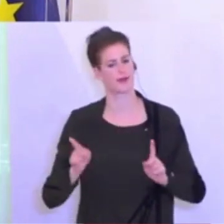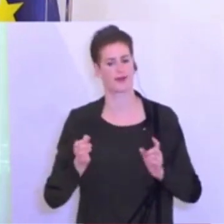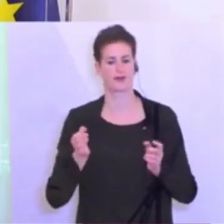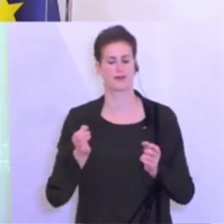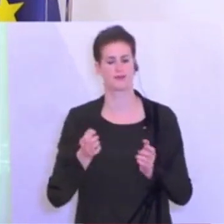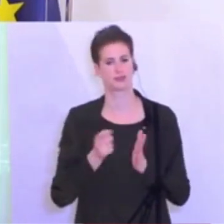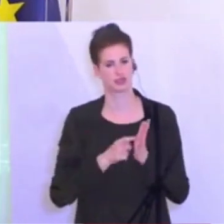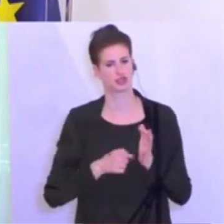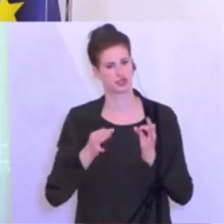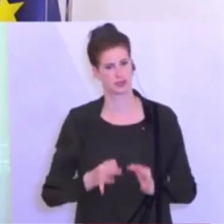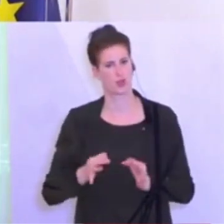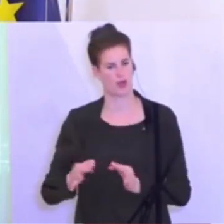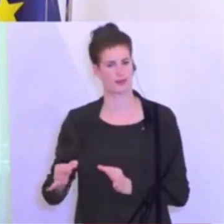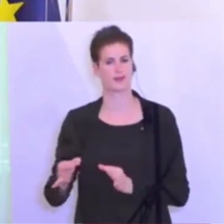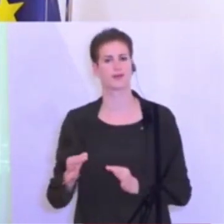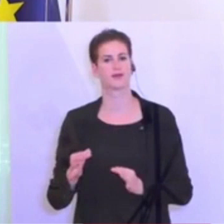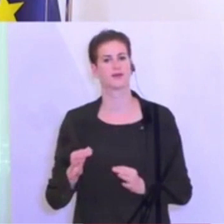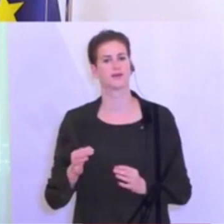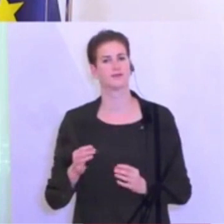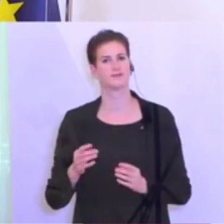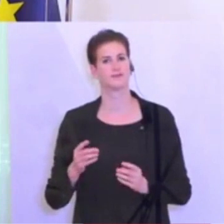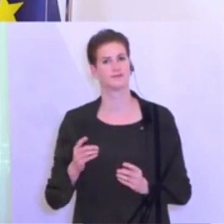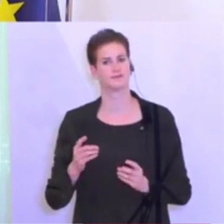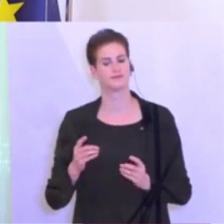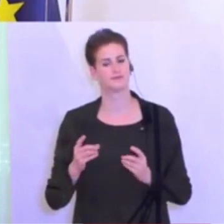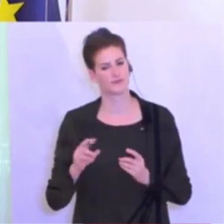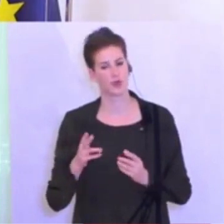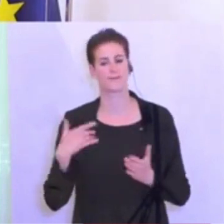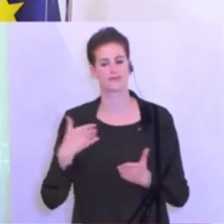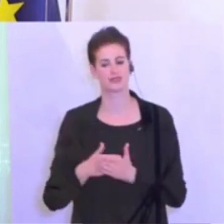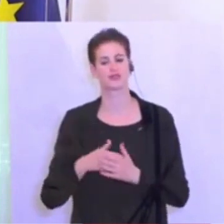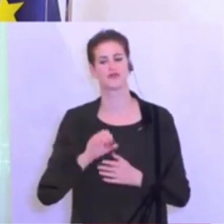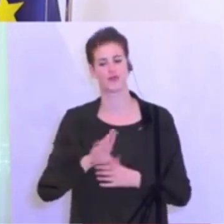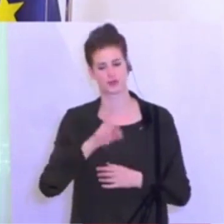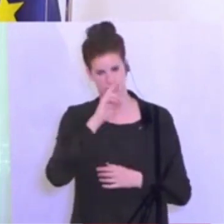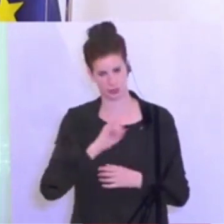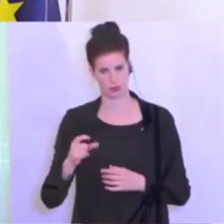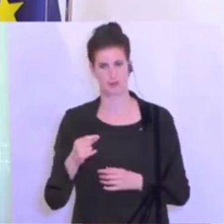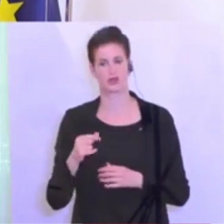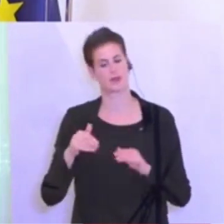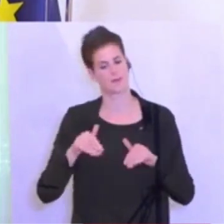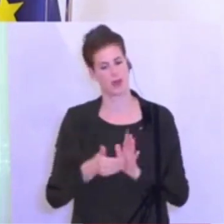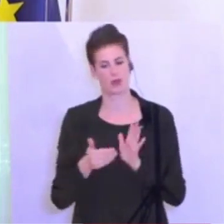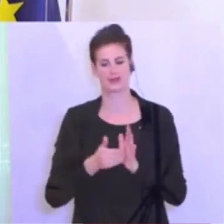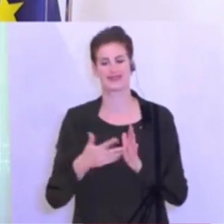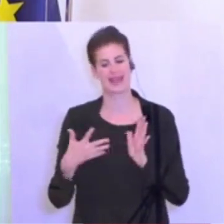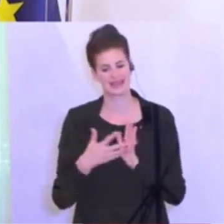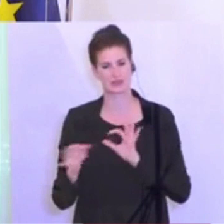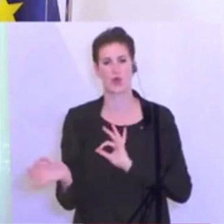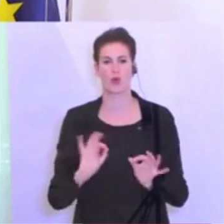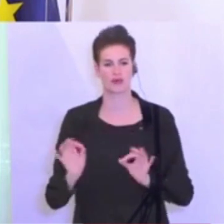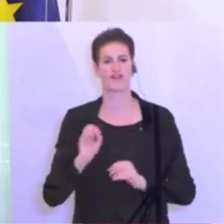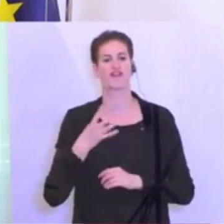Und das ist bis zum 15. Juni eben so, dass man entweder einen Test braucht oder 14 Tage in Quarantäne muss.